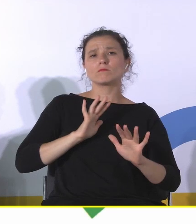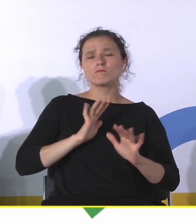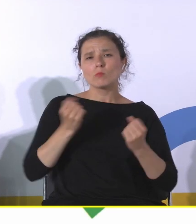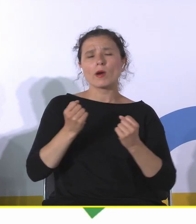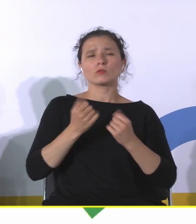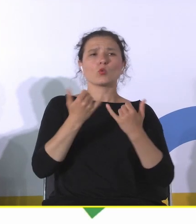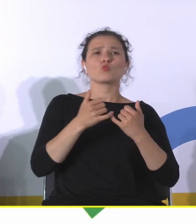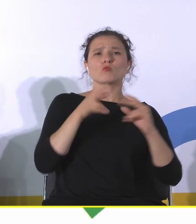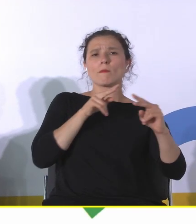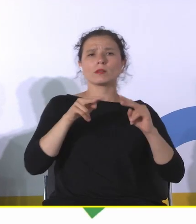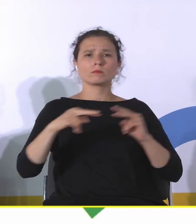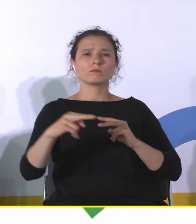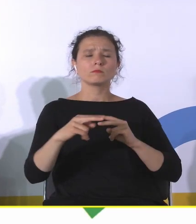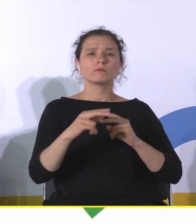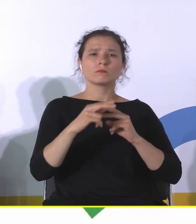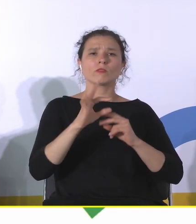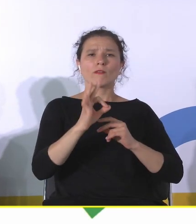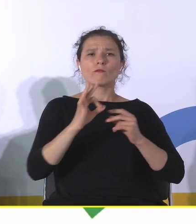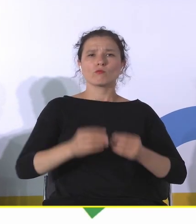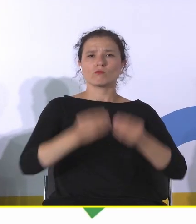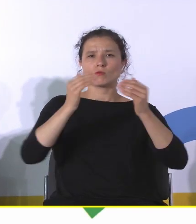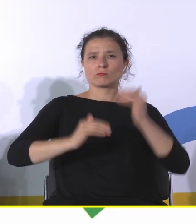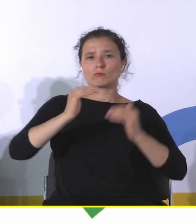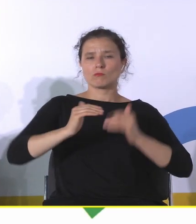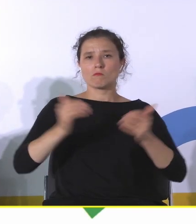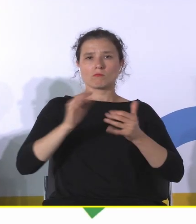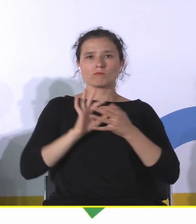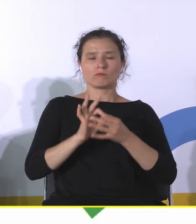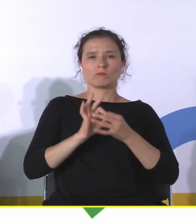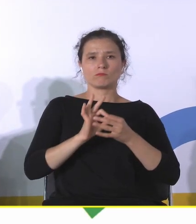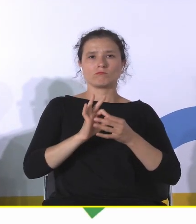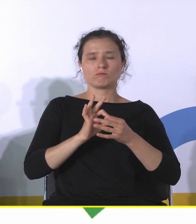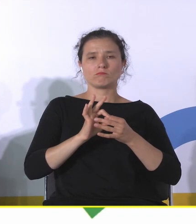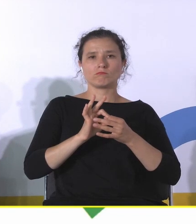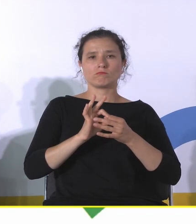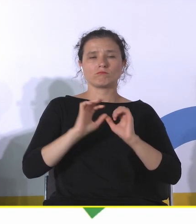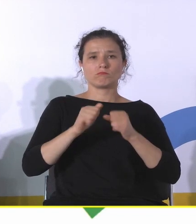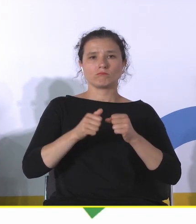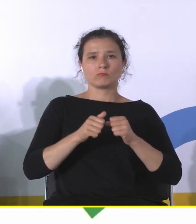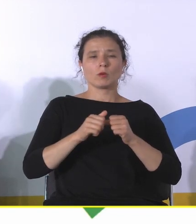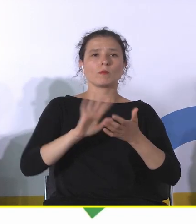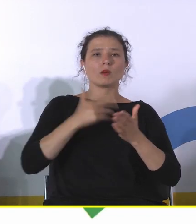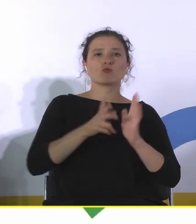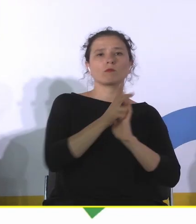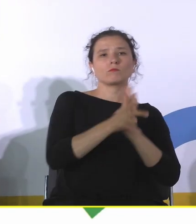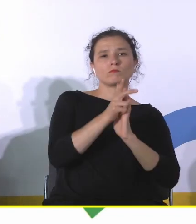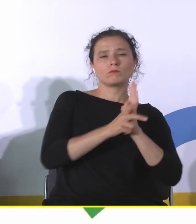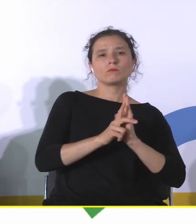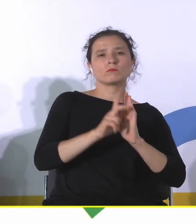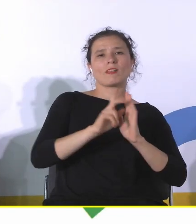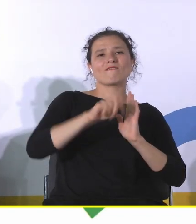zrównoważonego rozwoju mogą być związane z funkcjonowaniem produkcji filmowej, teatrów, muzeów, innych